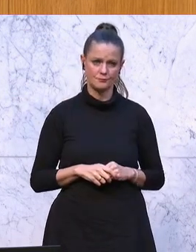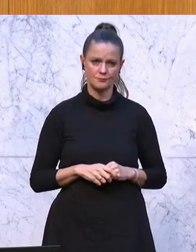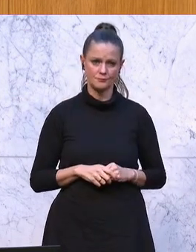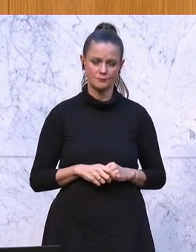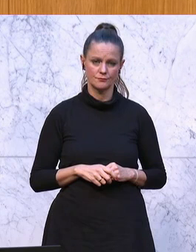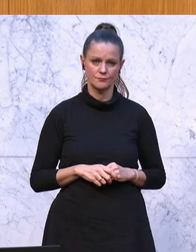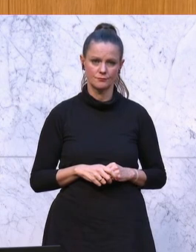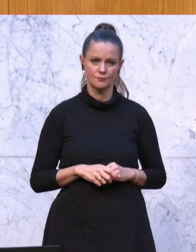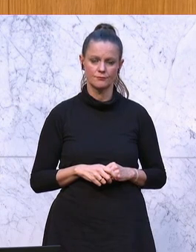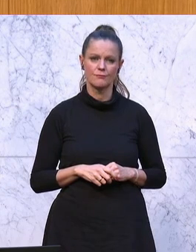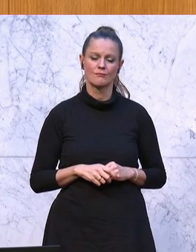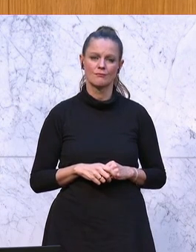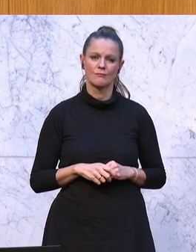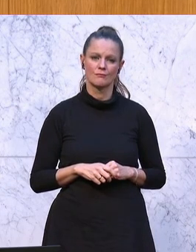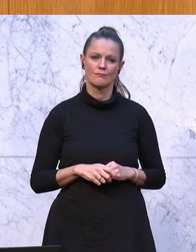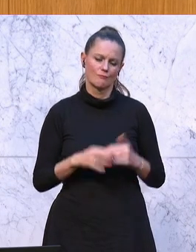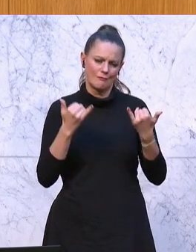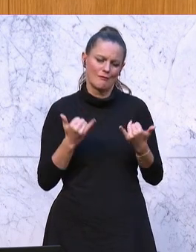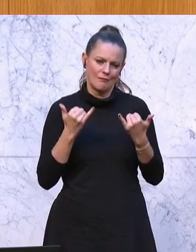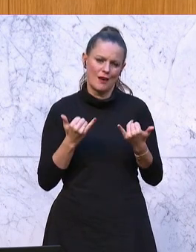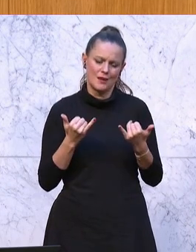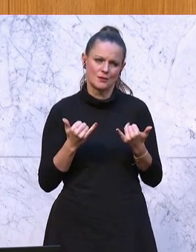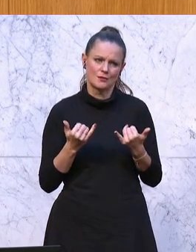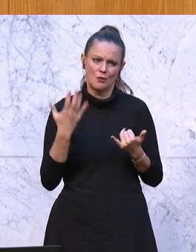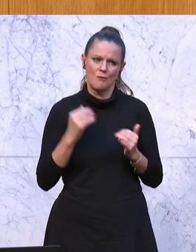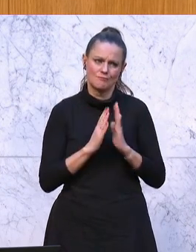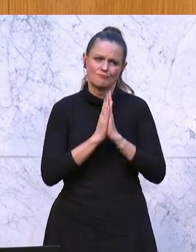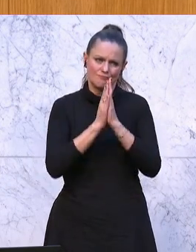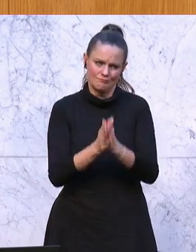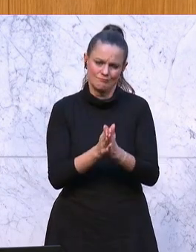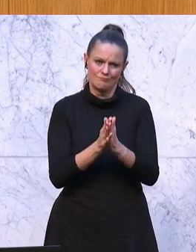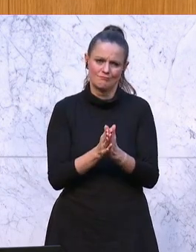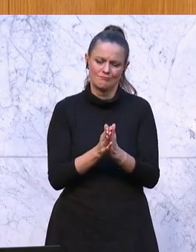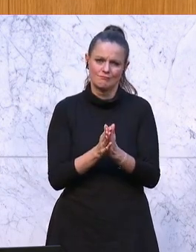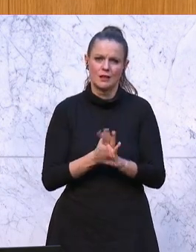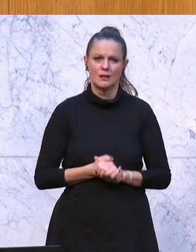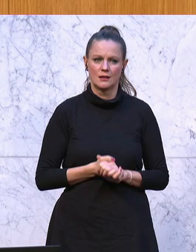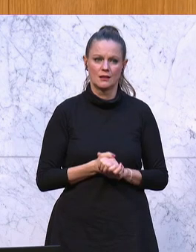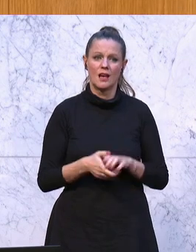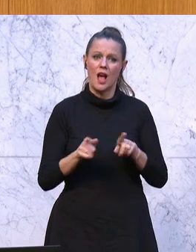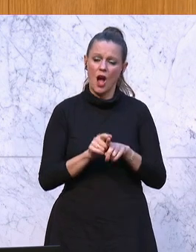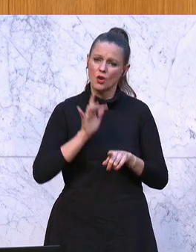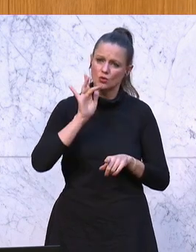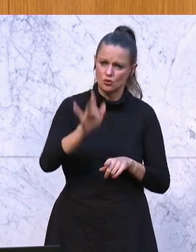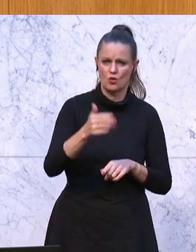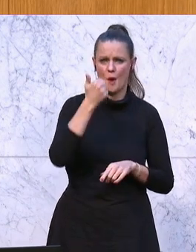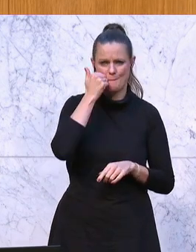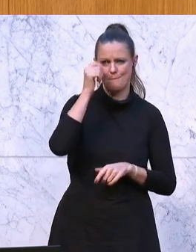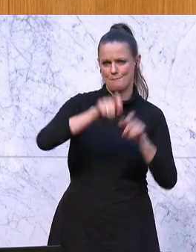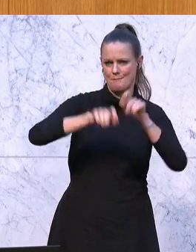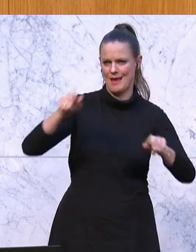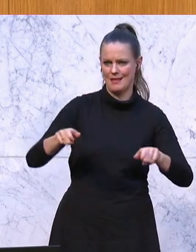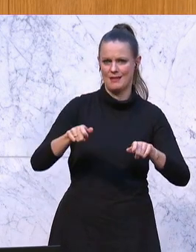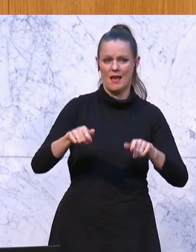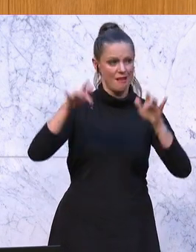Und wenn ich schon dabei bin zu appellieren, dann möchte ich auch ganz, ganz stark die Männer adressieren. Die Männer, die hier